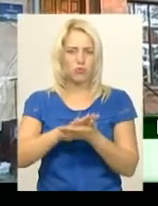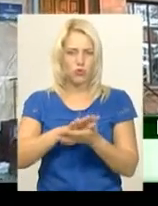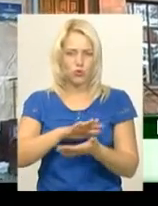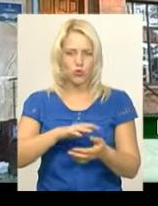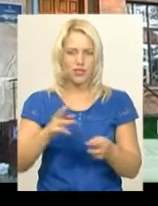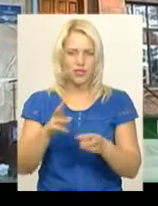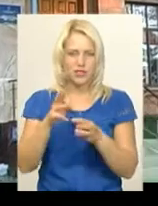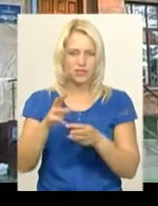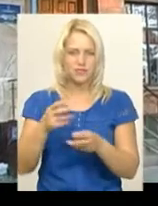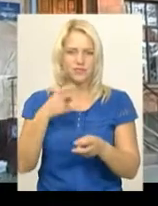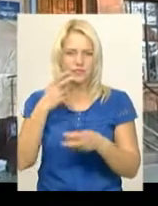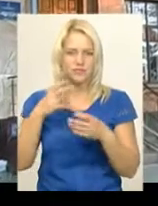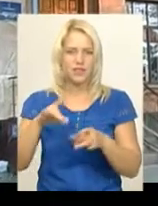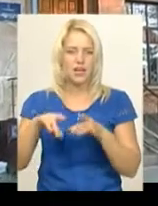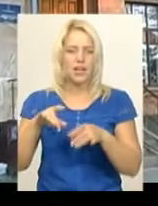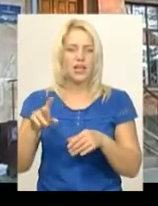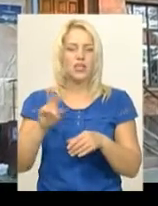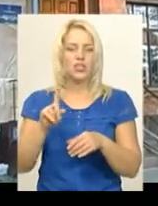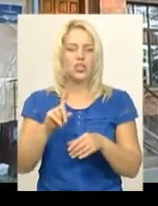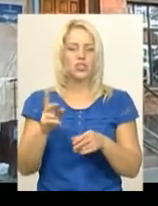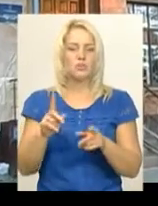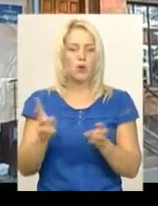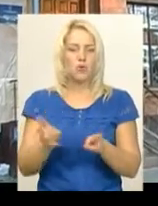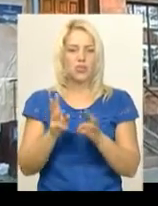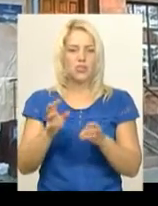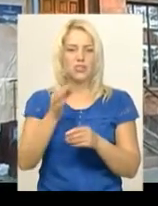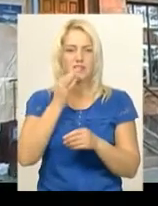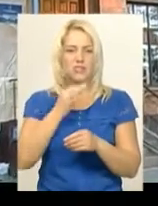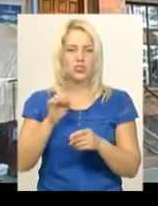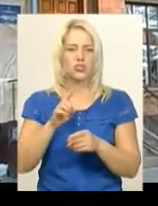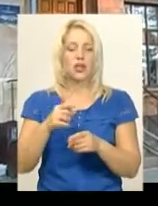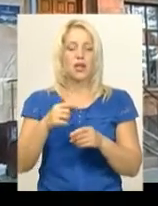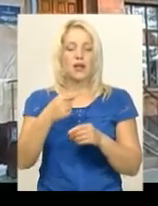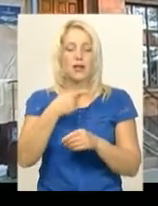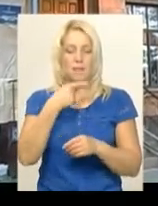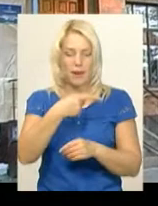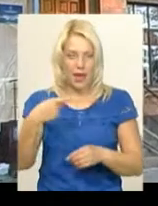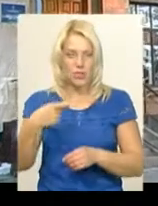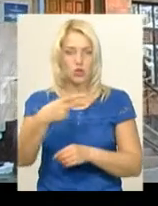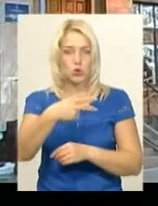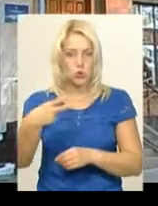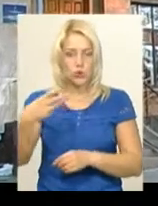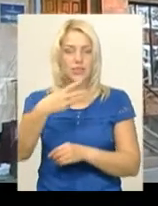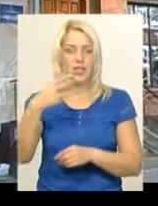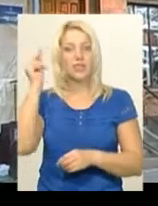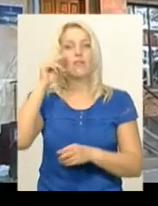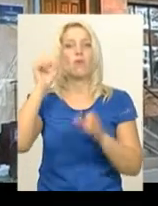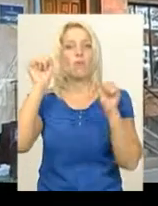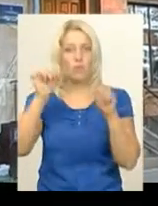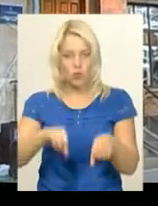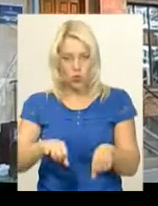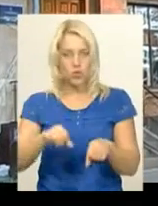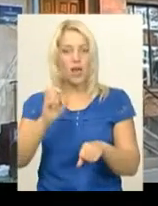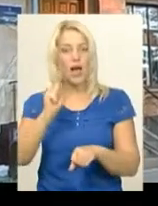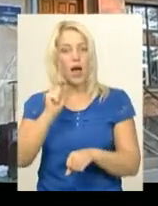зробили таке попереднє заключення, що можна на першому, другому, третьому поверсі навчатися, а четвертий поверх